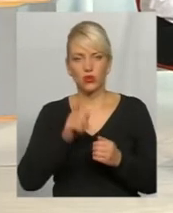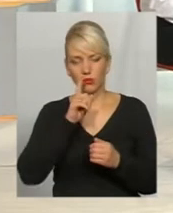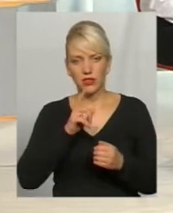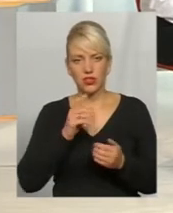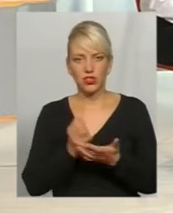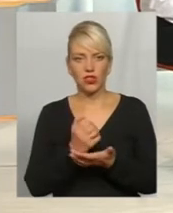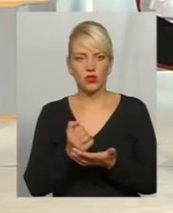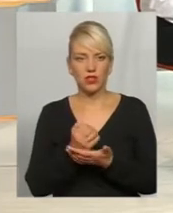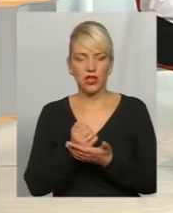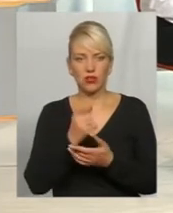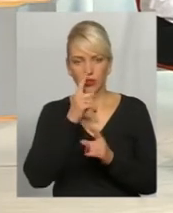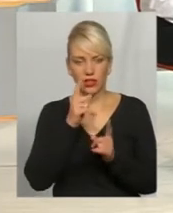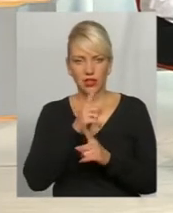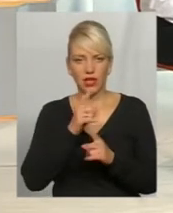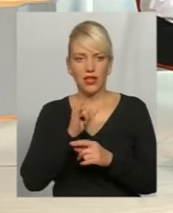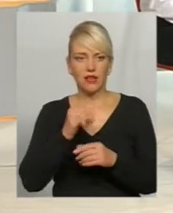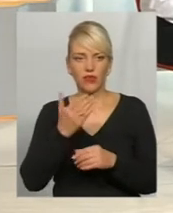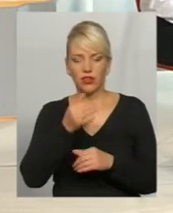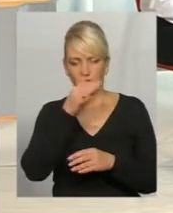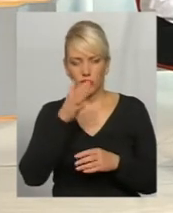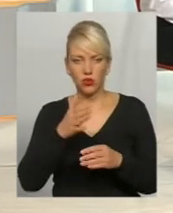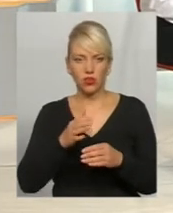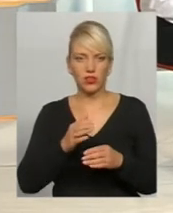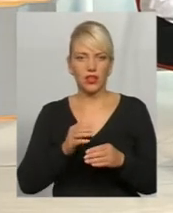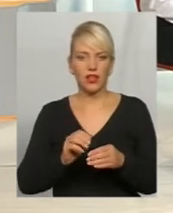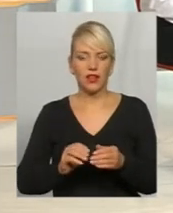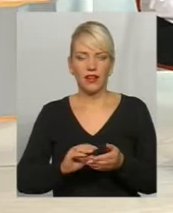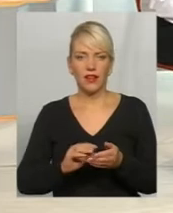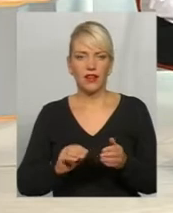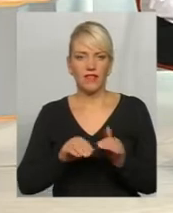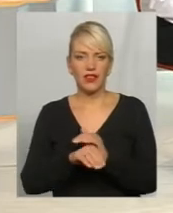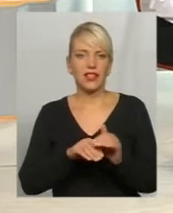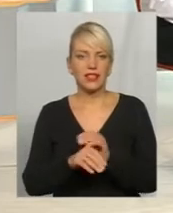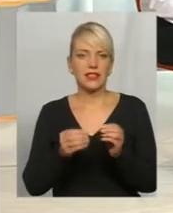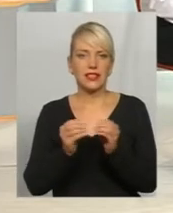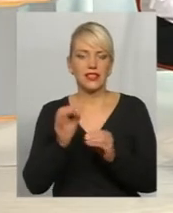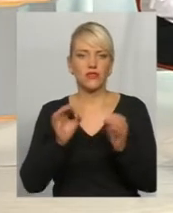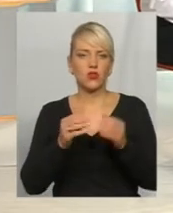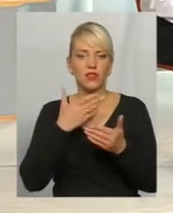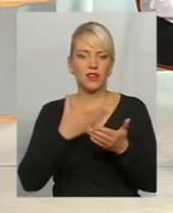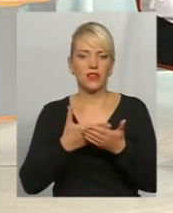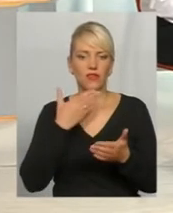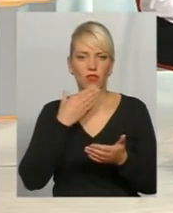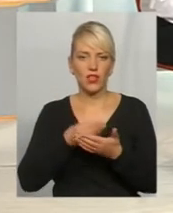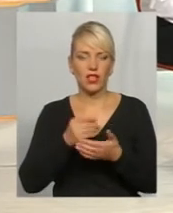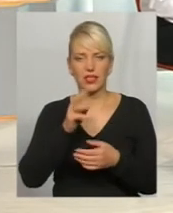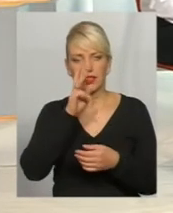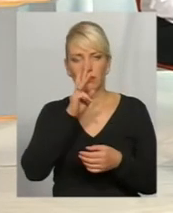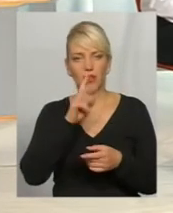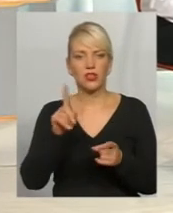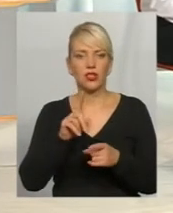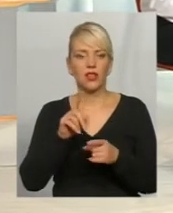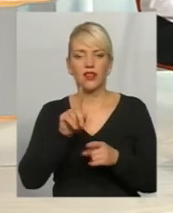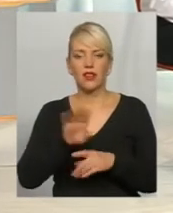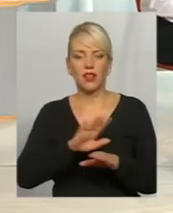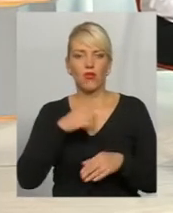достаток не такий великий, і вони там не можуть відкласти 10% від своєї зарплати, а вже не говорючи про те, що купляти програму страхування